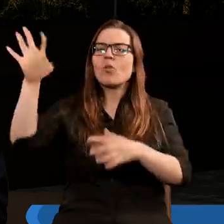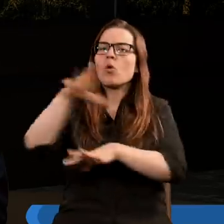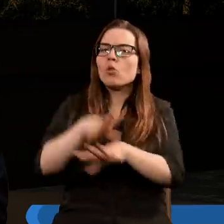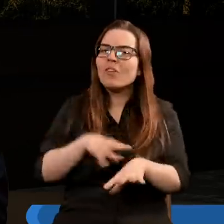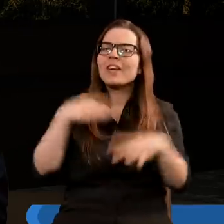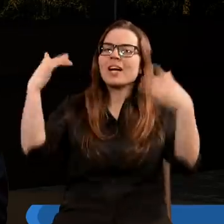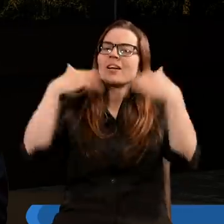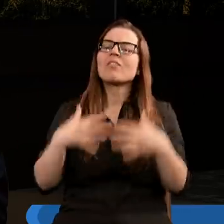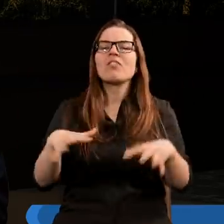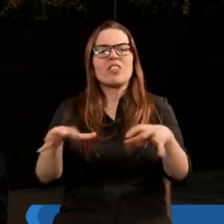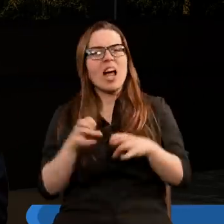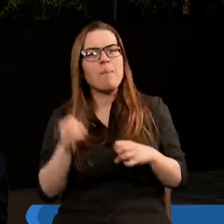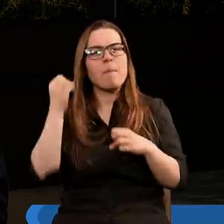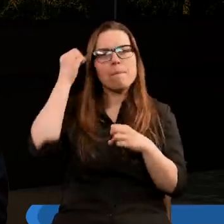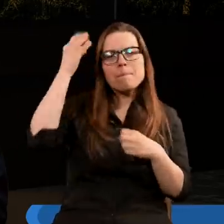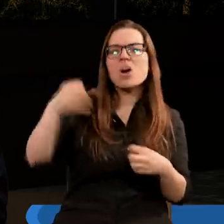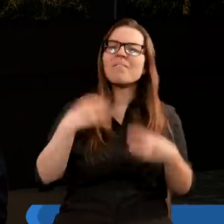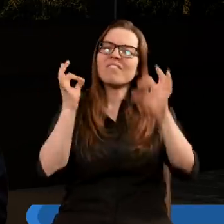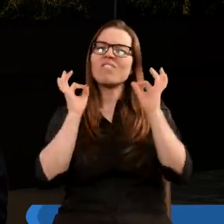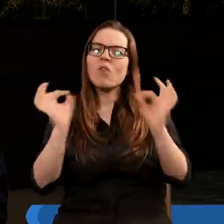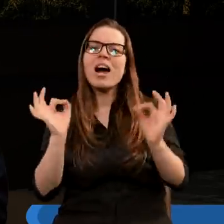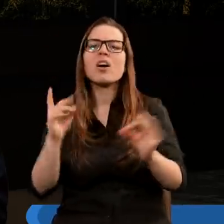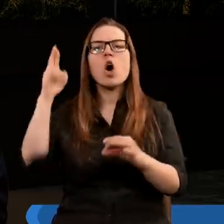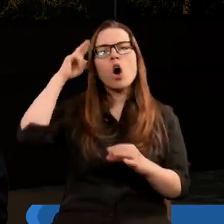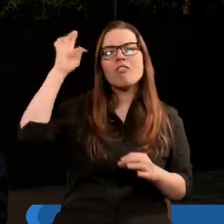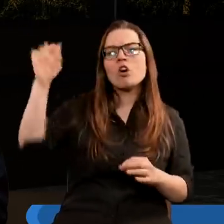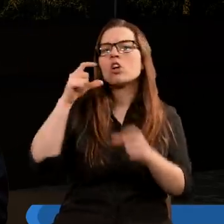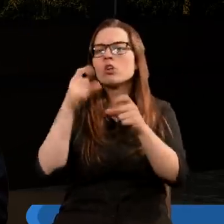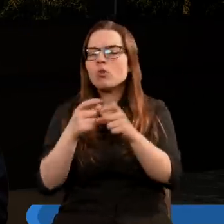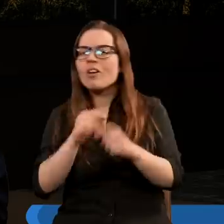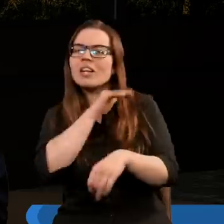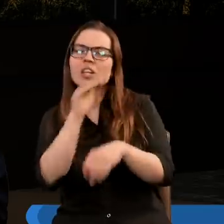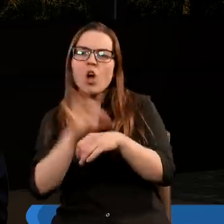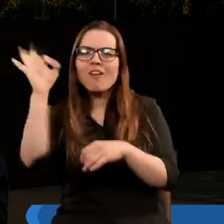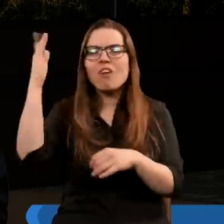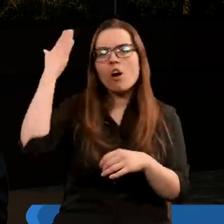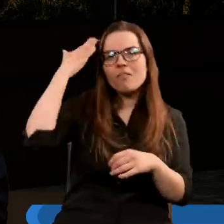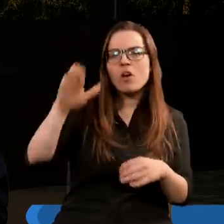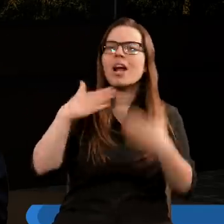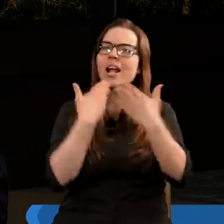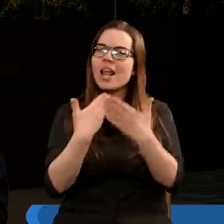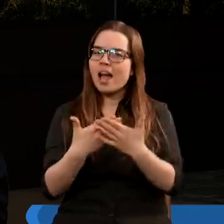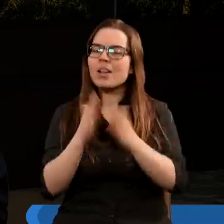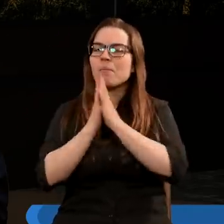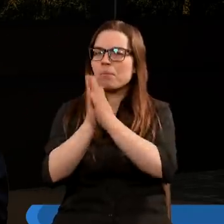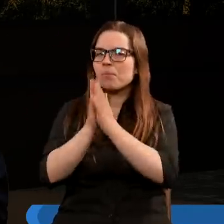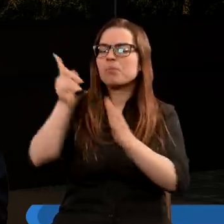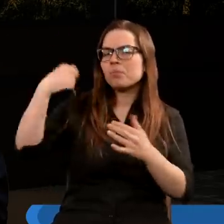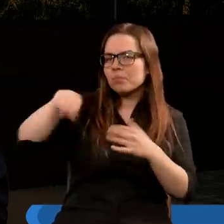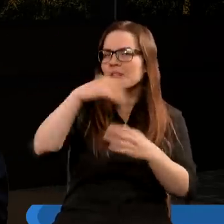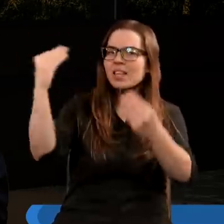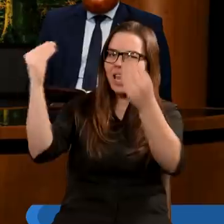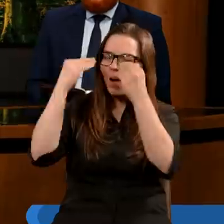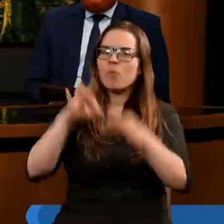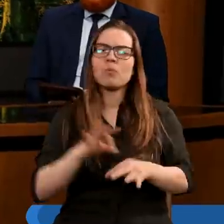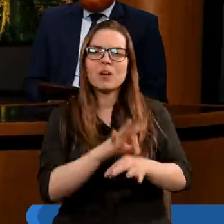mądrością, przenikliwością, abyśmy właściwie rozumieli Twoje Słowo zgodnie z Twoją wolą. Dlatego prosimy, abyś był naszym nauczycielem